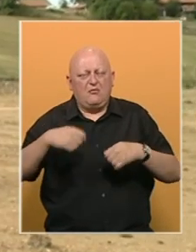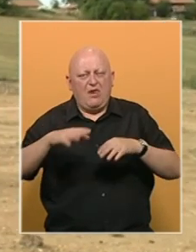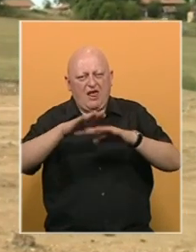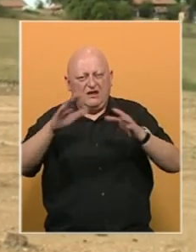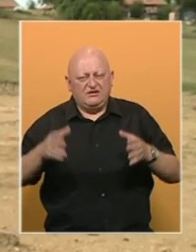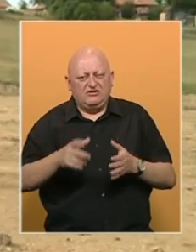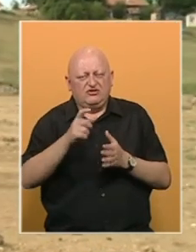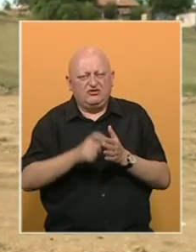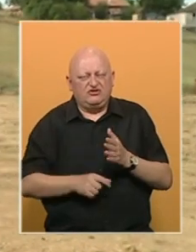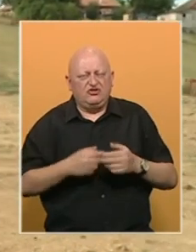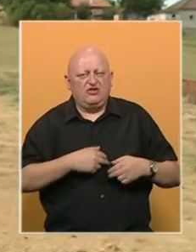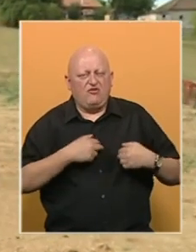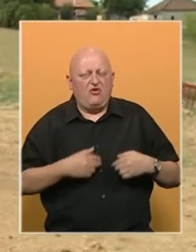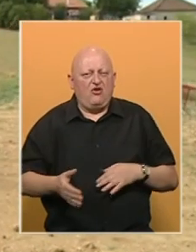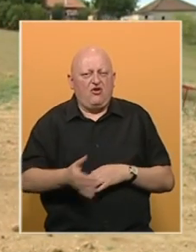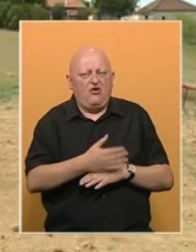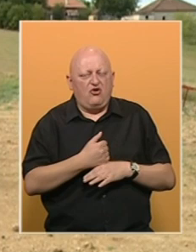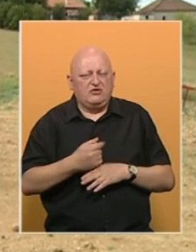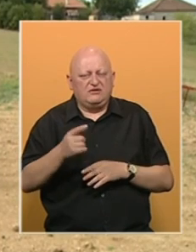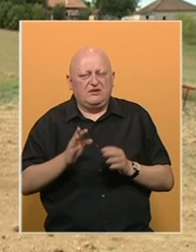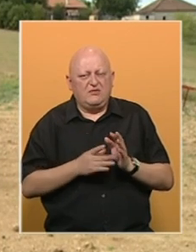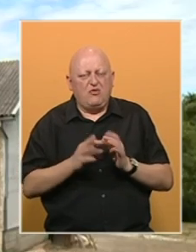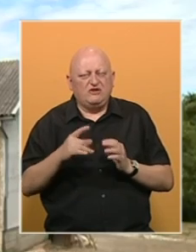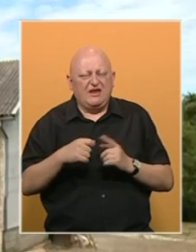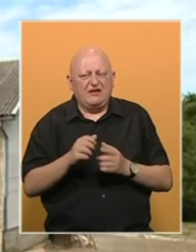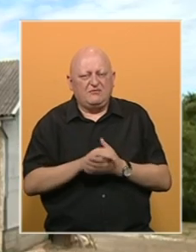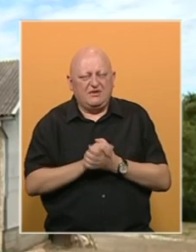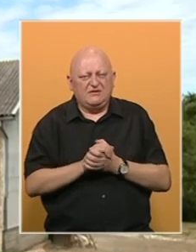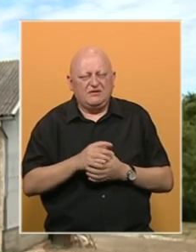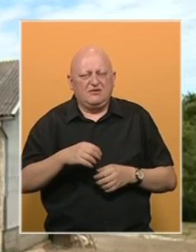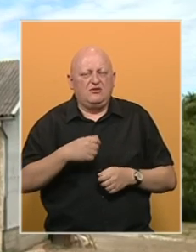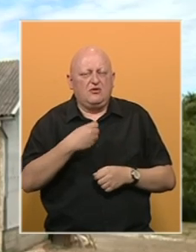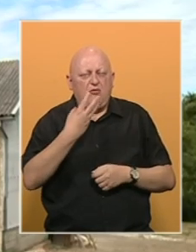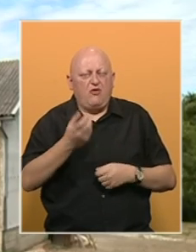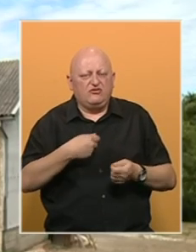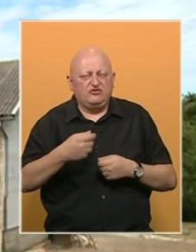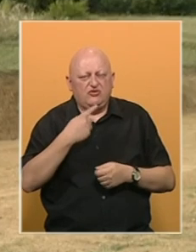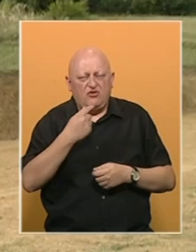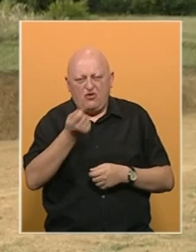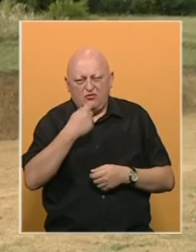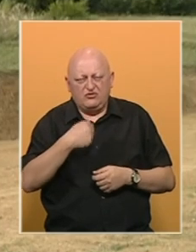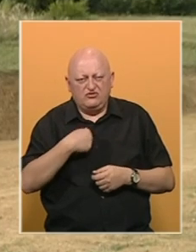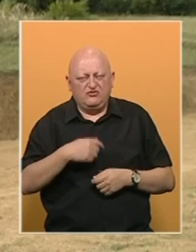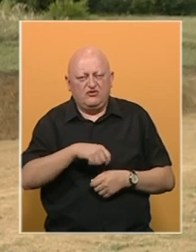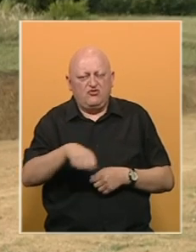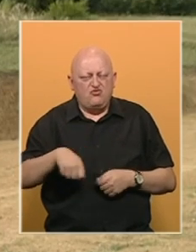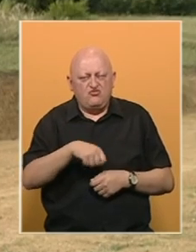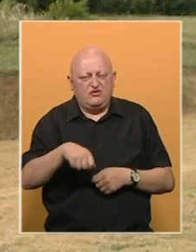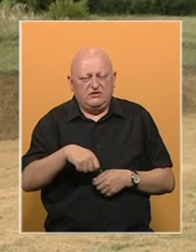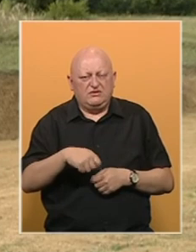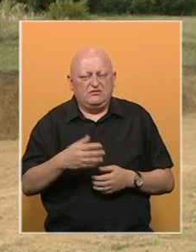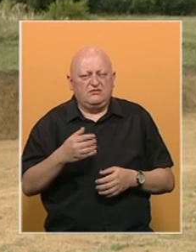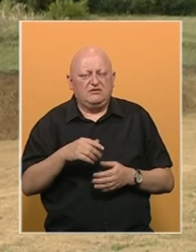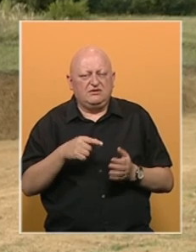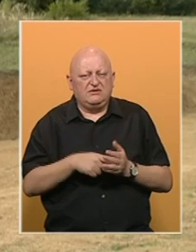angažaju članovi, volonteri i korisnici usluga mozaika prijateljstva na proizvodnji povrća za obroke koje pripremaju u svojoj javnoj kuhinji. Cilj je